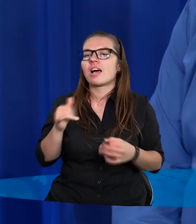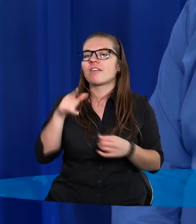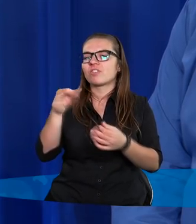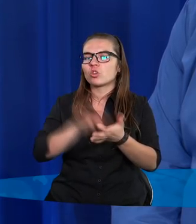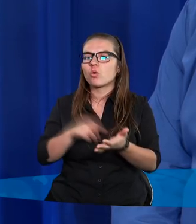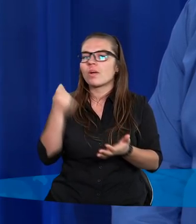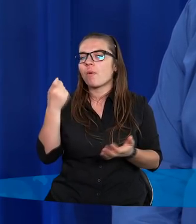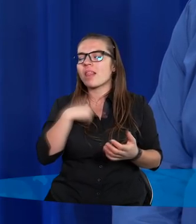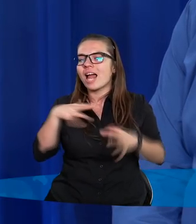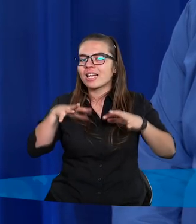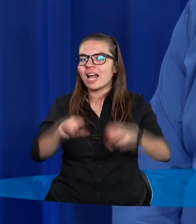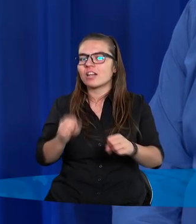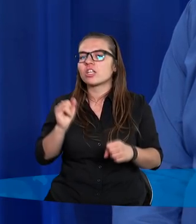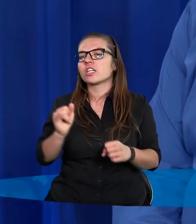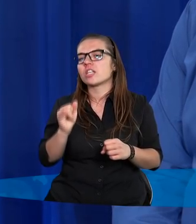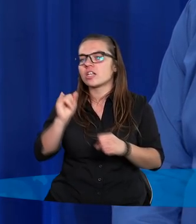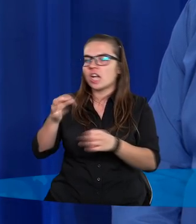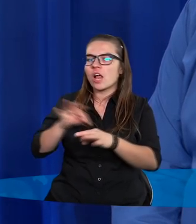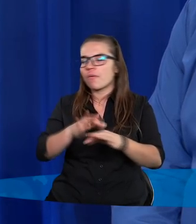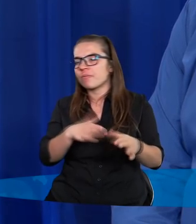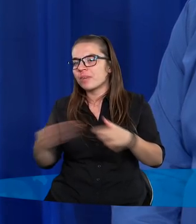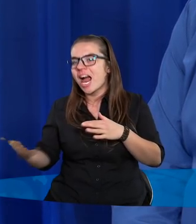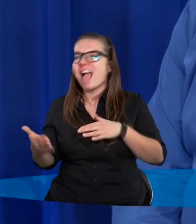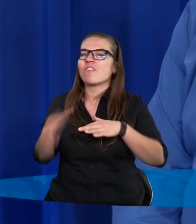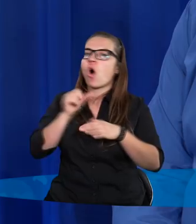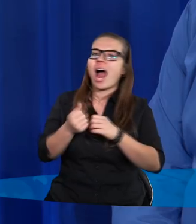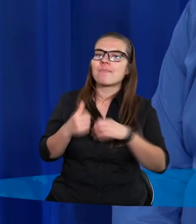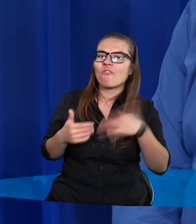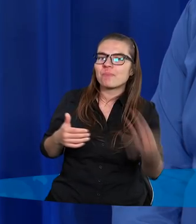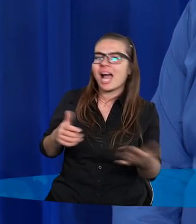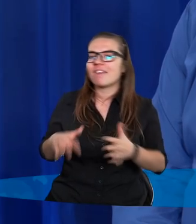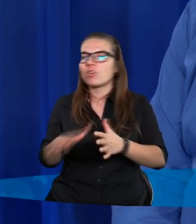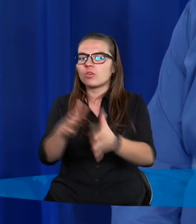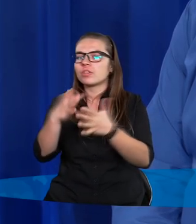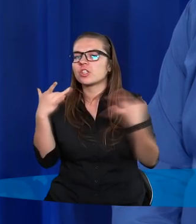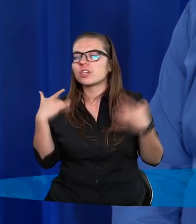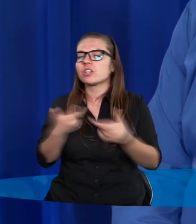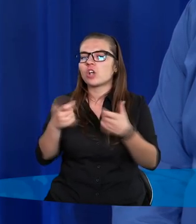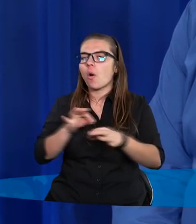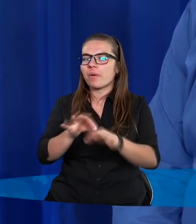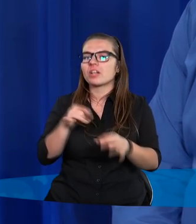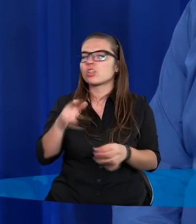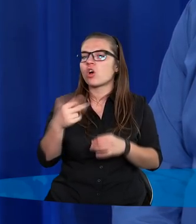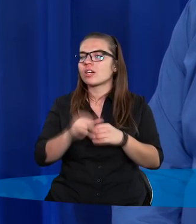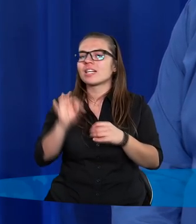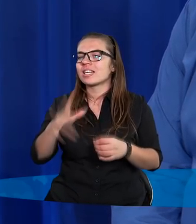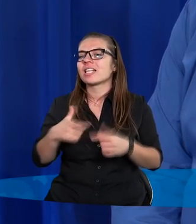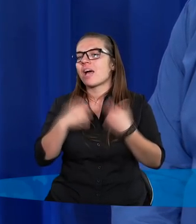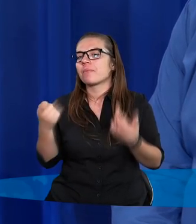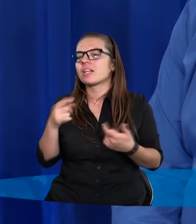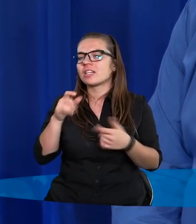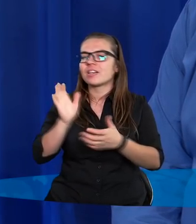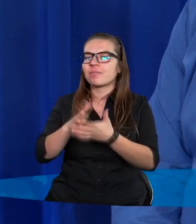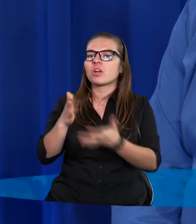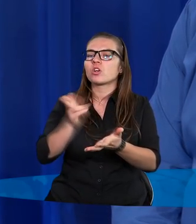którymś momencie nas zatrzymuje, gdzieś posyła w lewo albo w prawo. To życie, to nie jest taki labirynt,